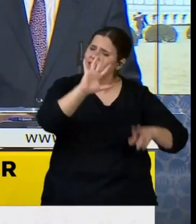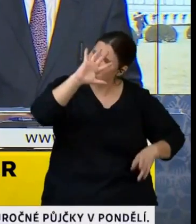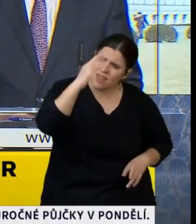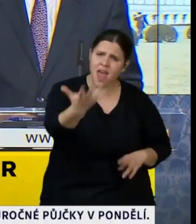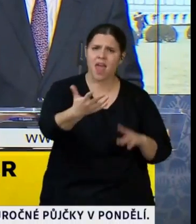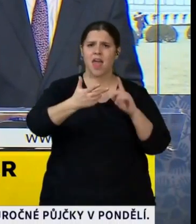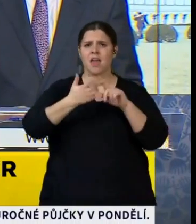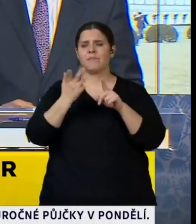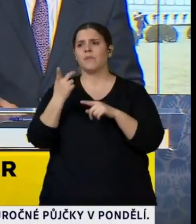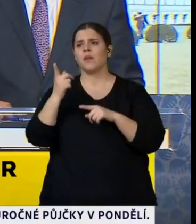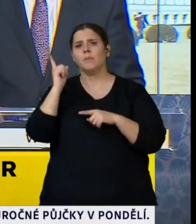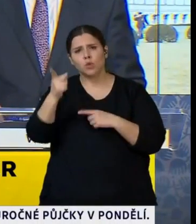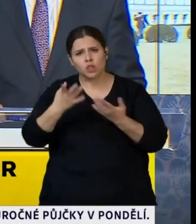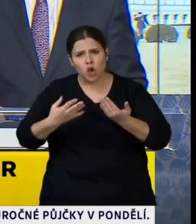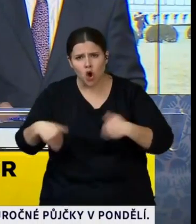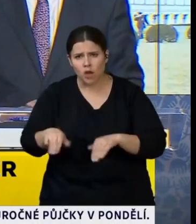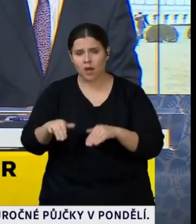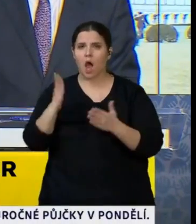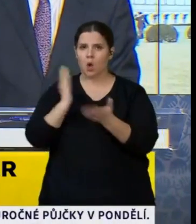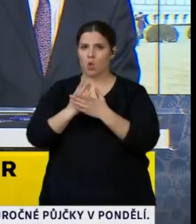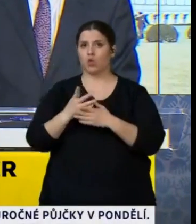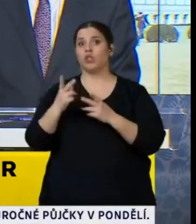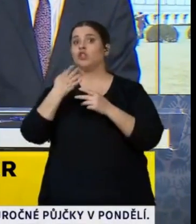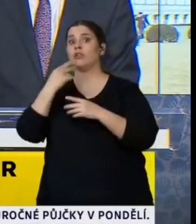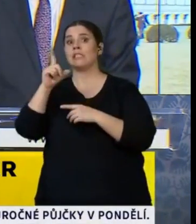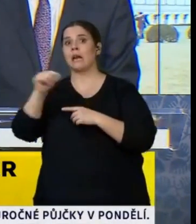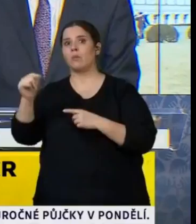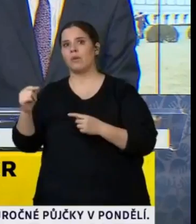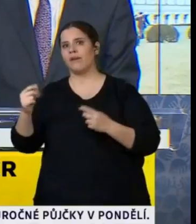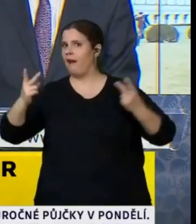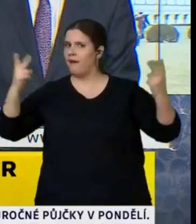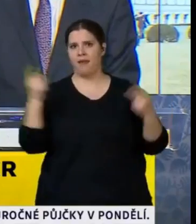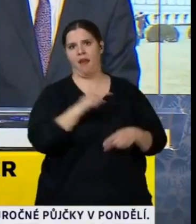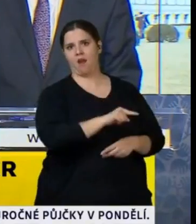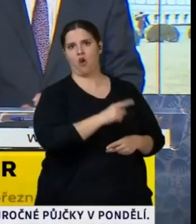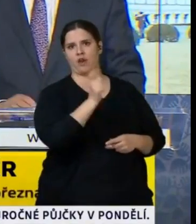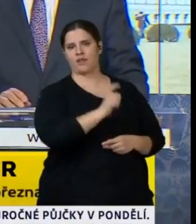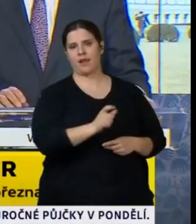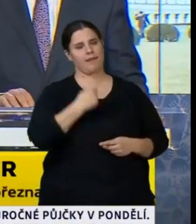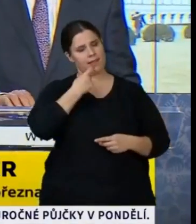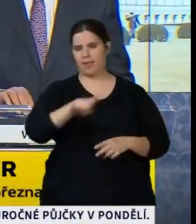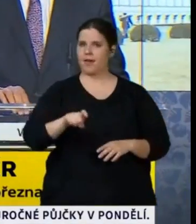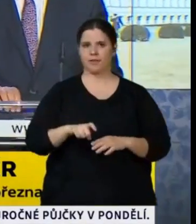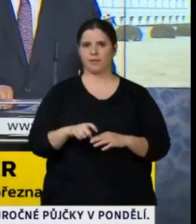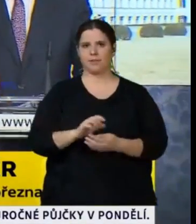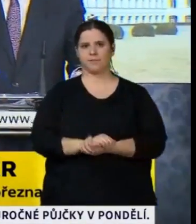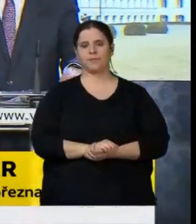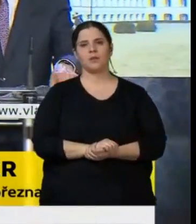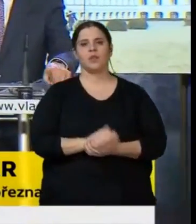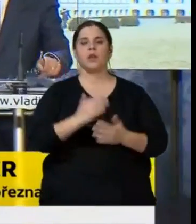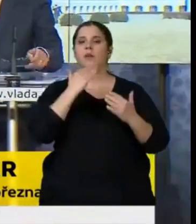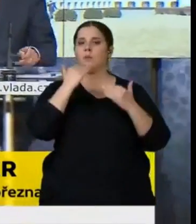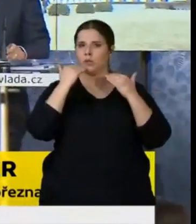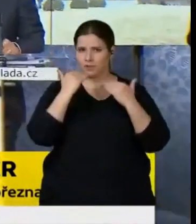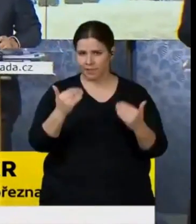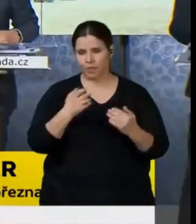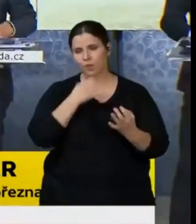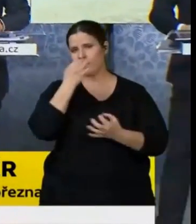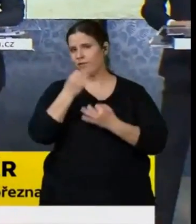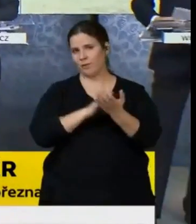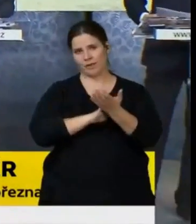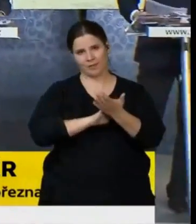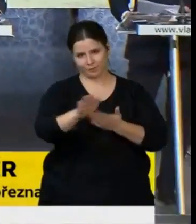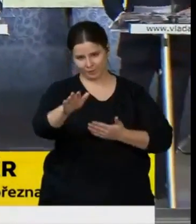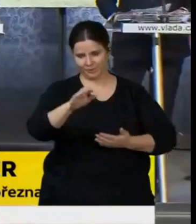poslouchat, tak do toho spadneme jako o Itálie. Tak a pokud je to vše, děkujeme za účast na tiskové konferenci a přejeme dobrou noc. Na